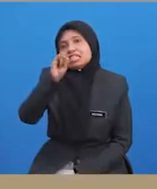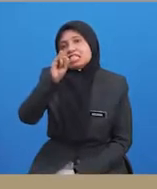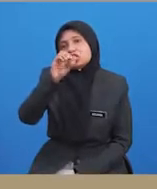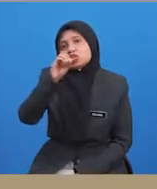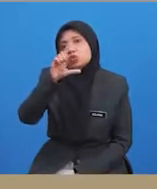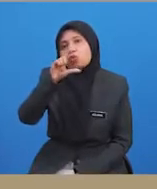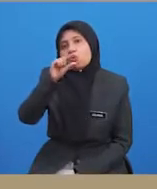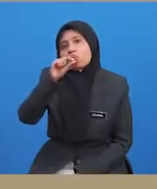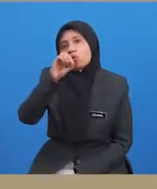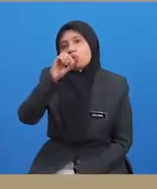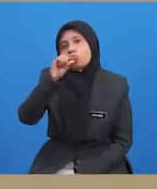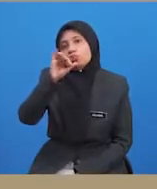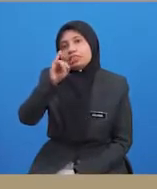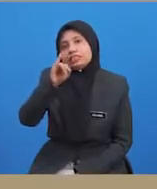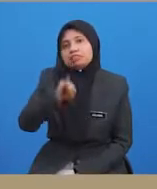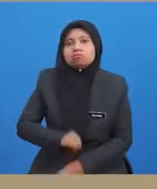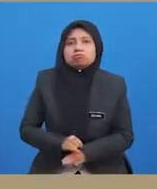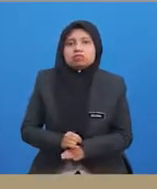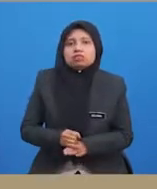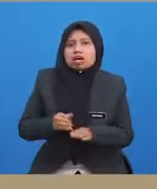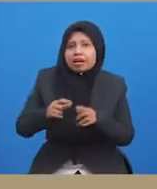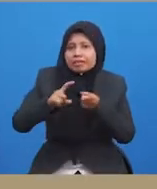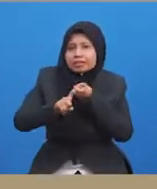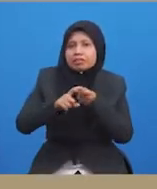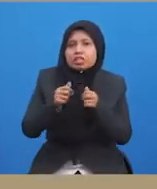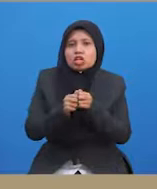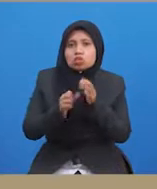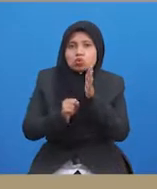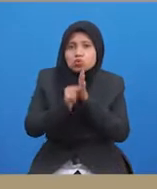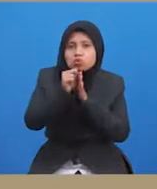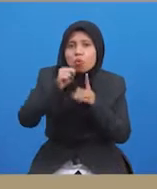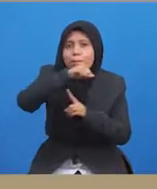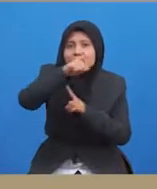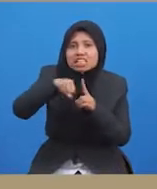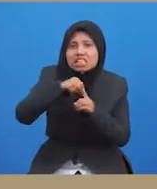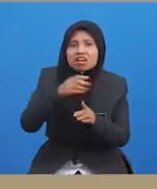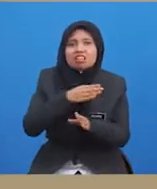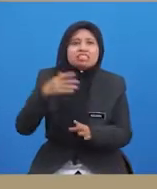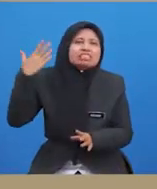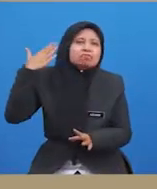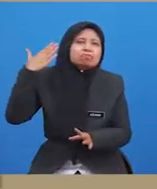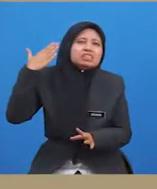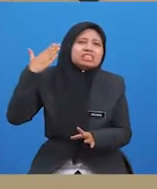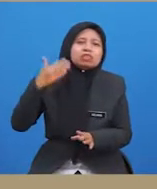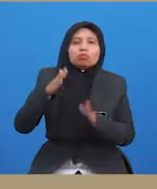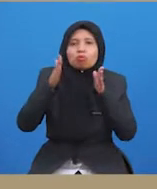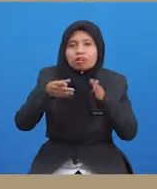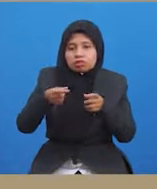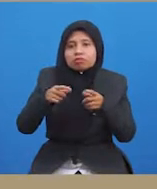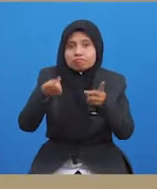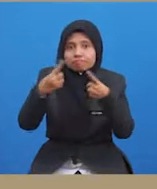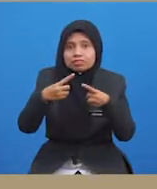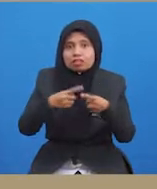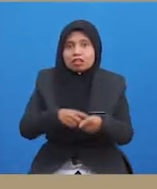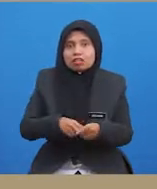berkait rapat dengan suhu di persekitaran dan bunyi bising penonton. Suhu